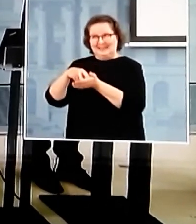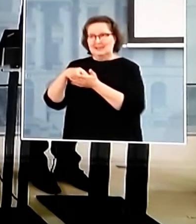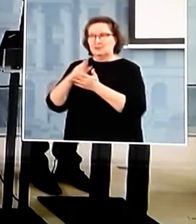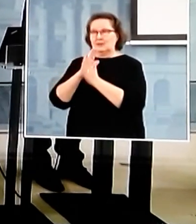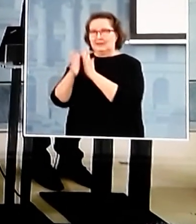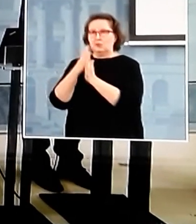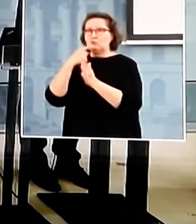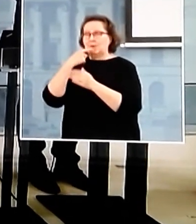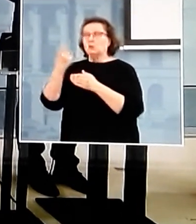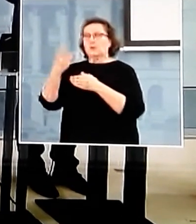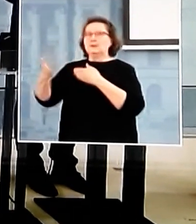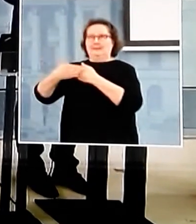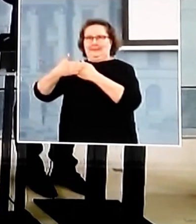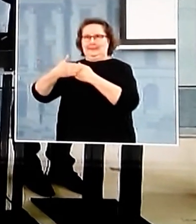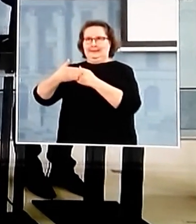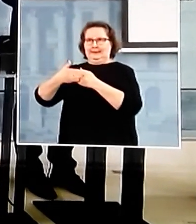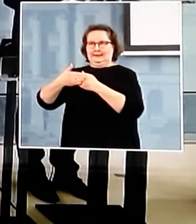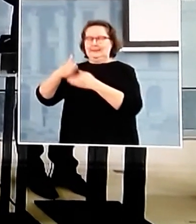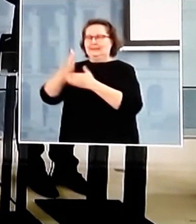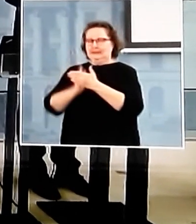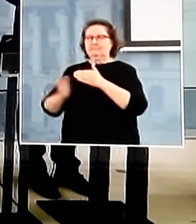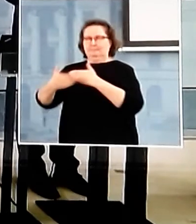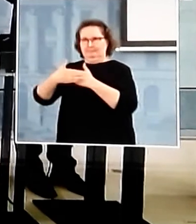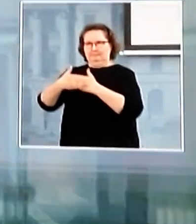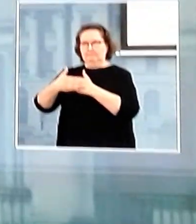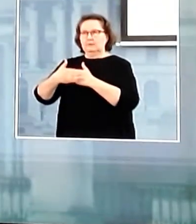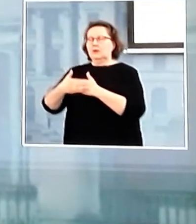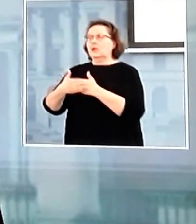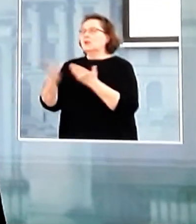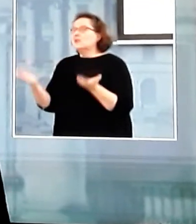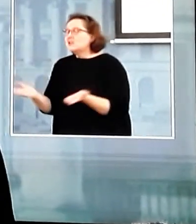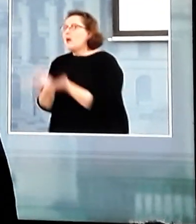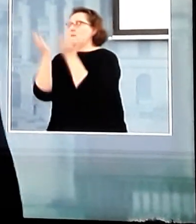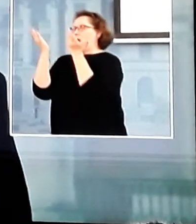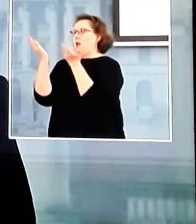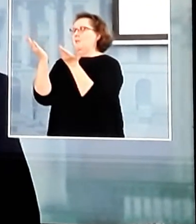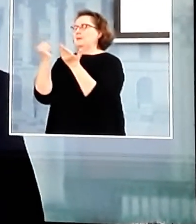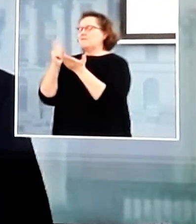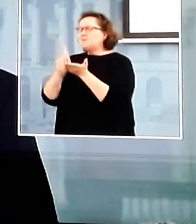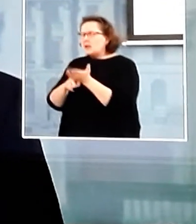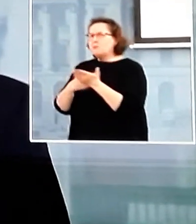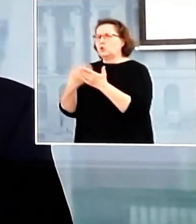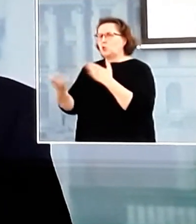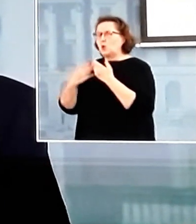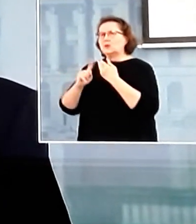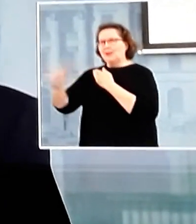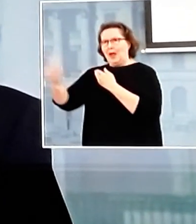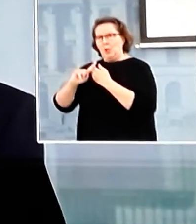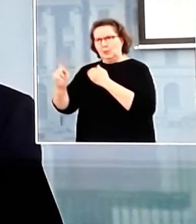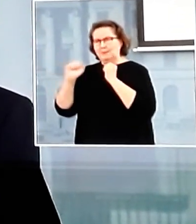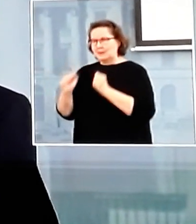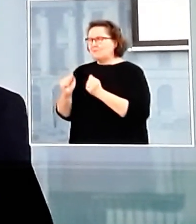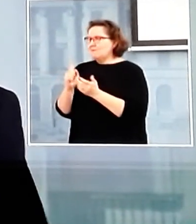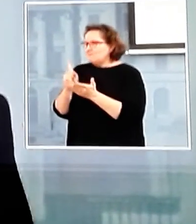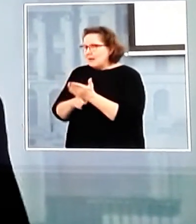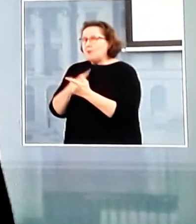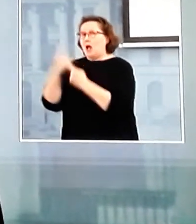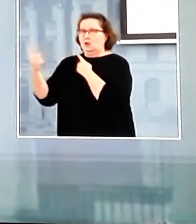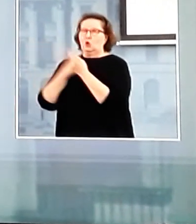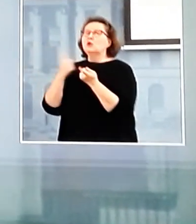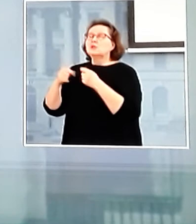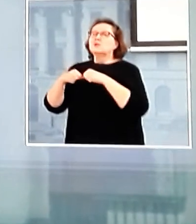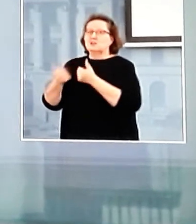Samalla lähtökohtana on se, että sallitaan aivan välttämätöön työskenteet ja muut antavat asiointi. Ja